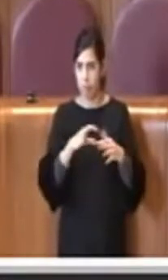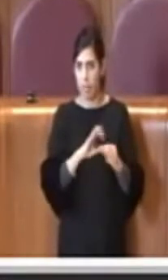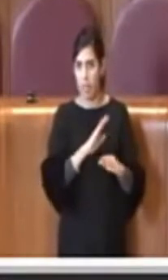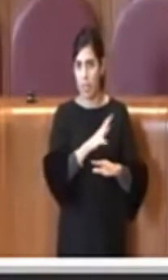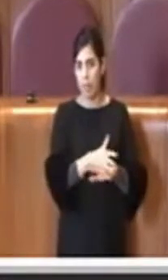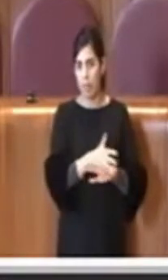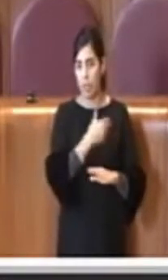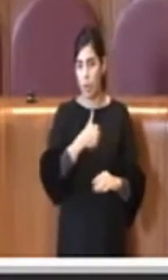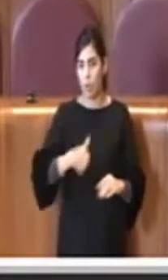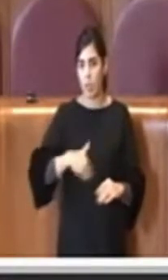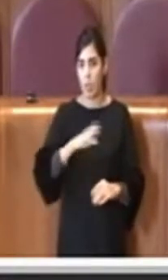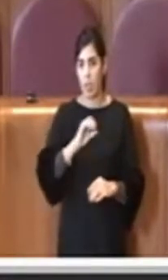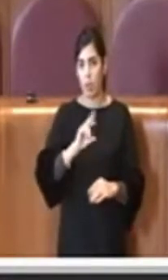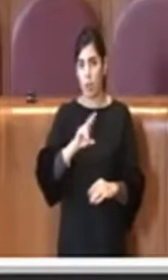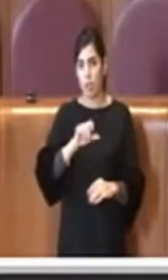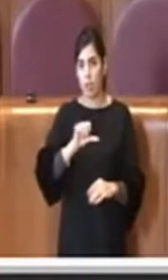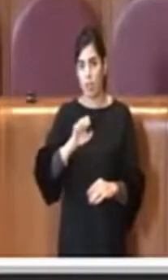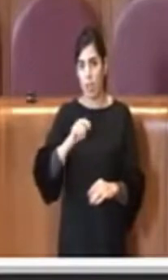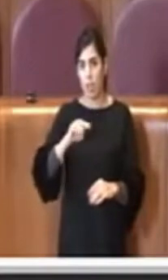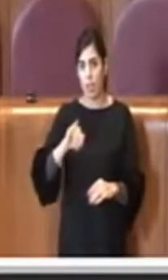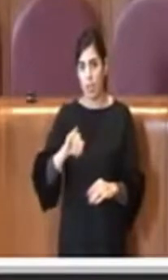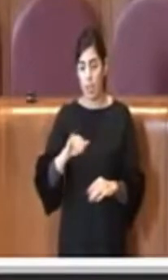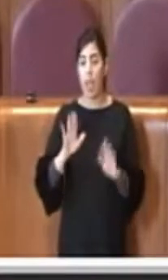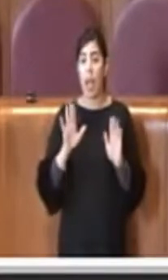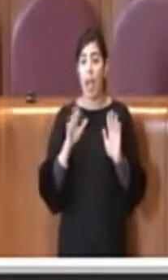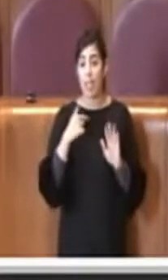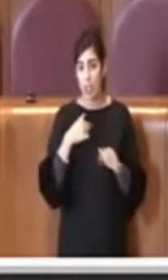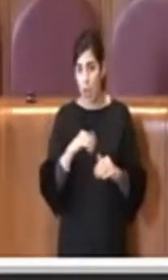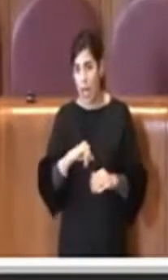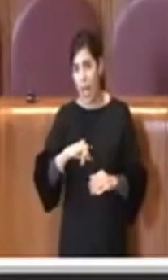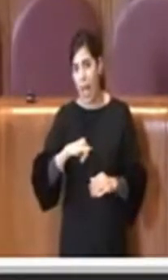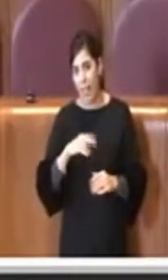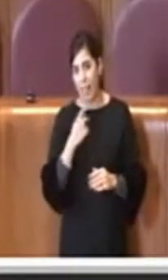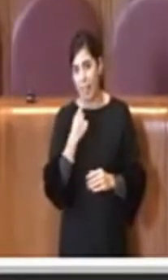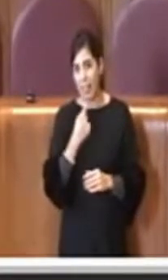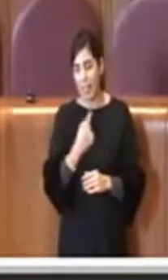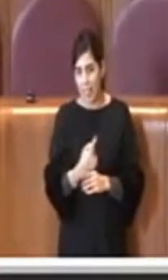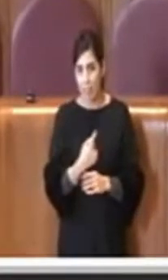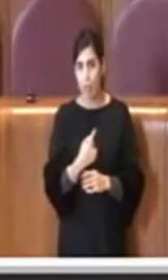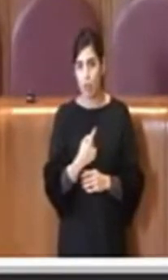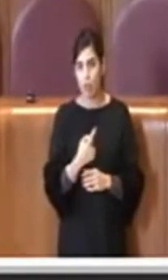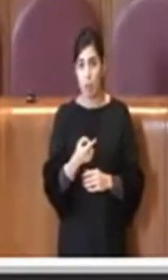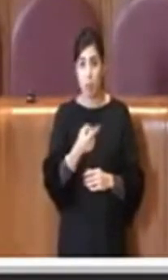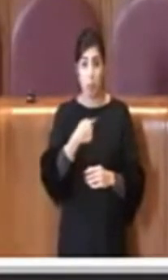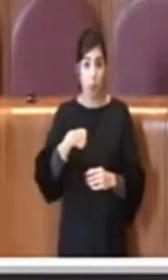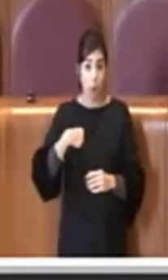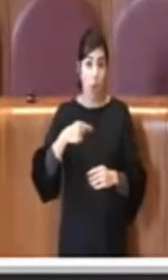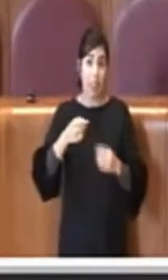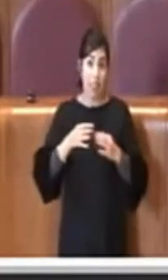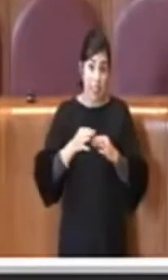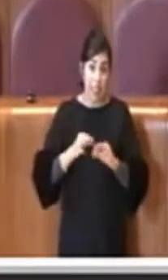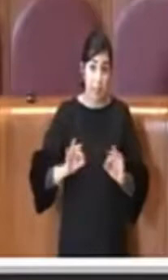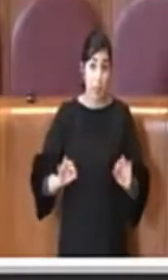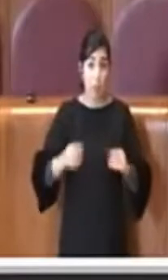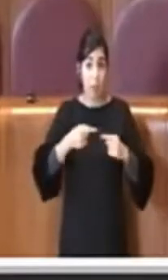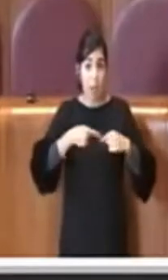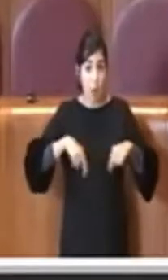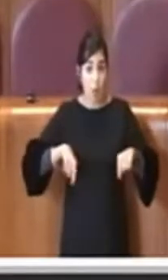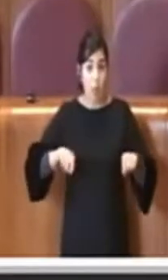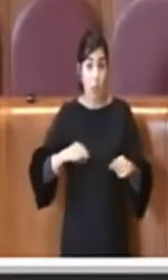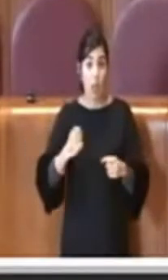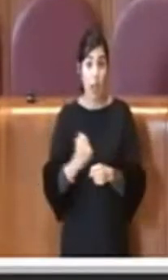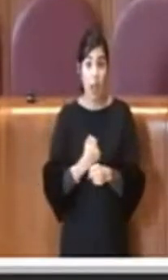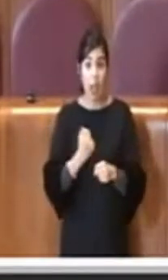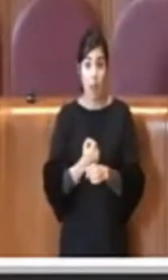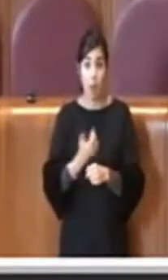Corsetti, ed anzi anticipo la disponibilità a lavorare in commissione, già dalla prima data